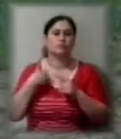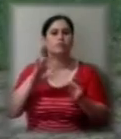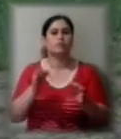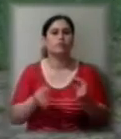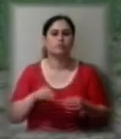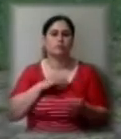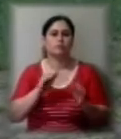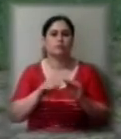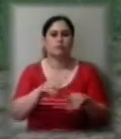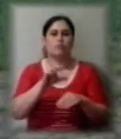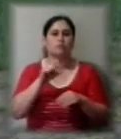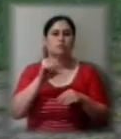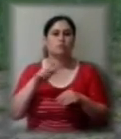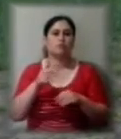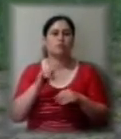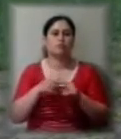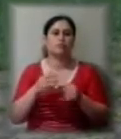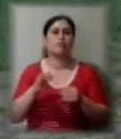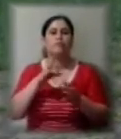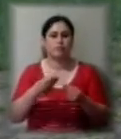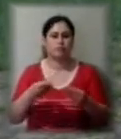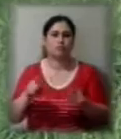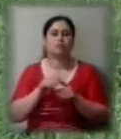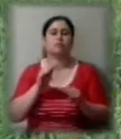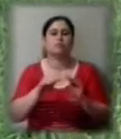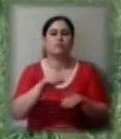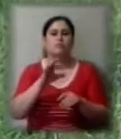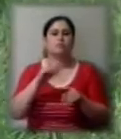і навесні вносили азотну групу, так як зима була тепла.